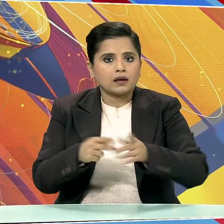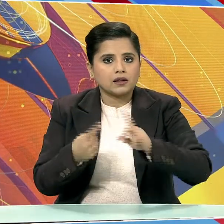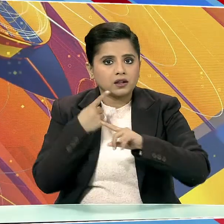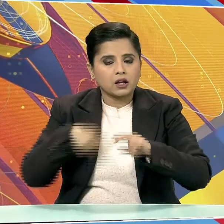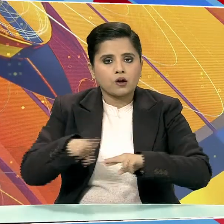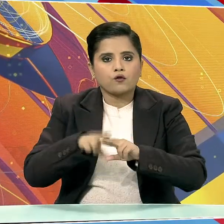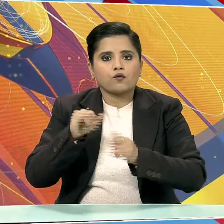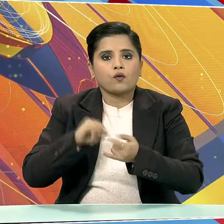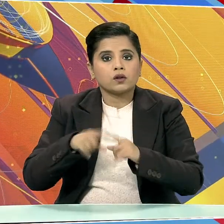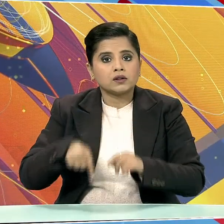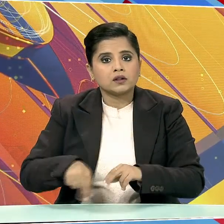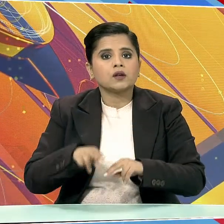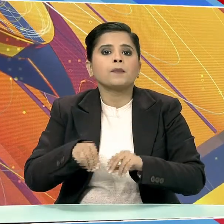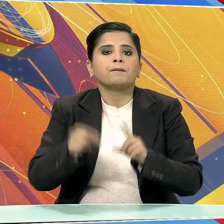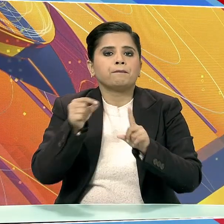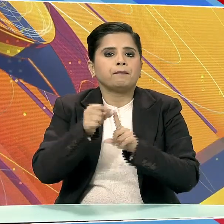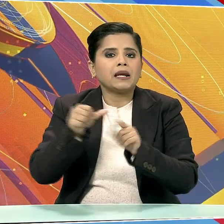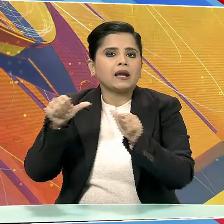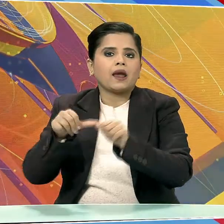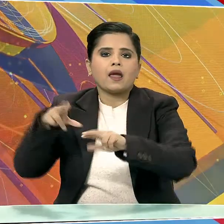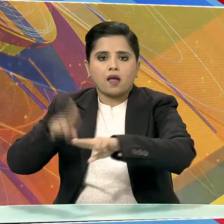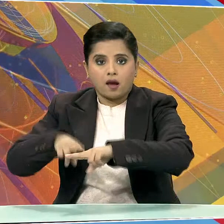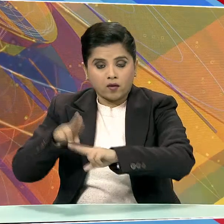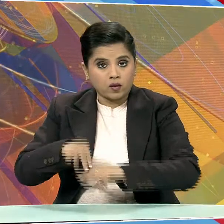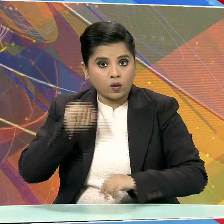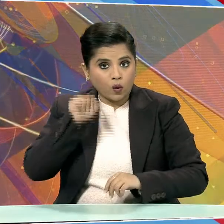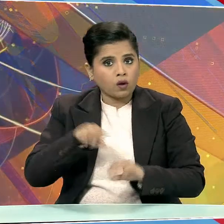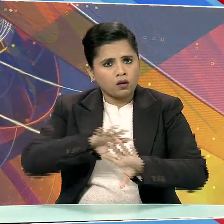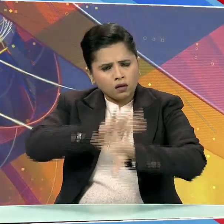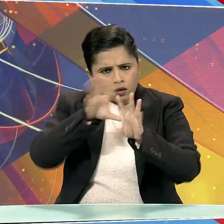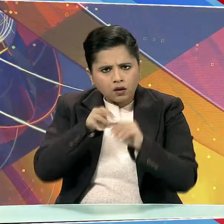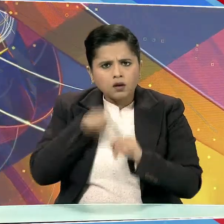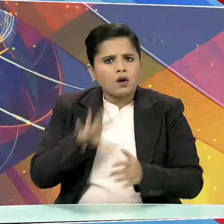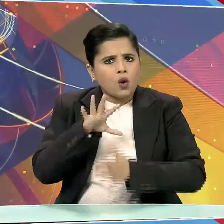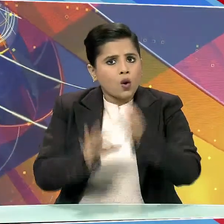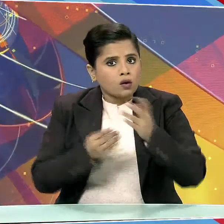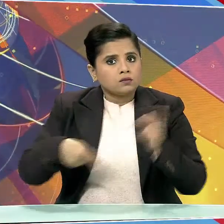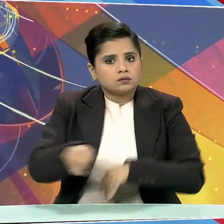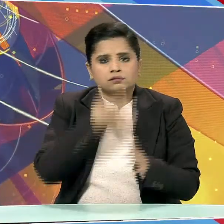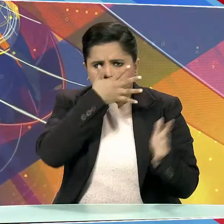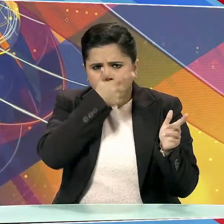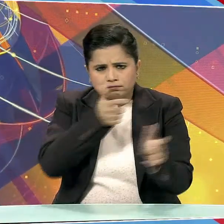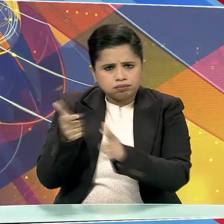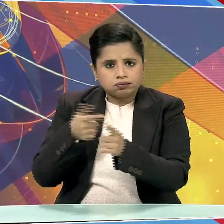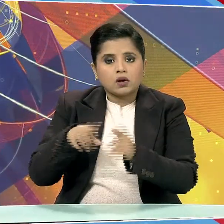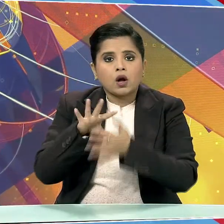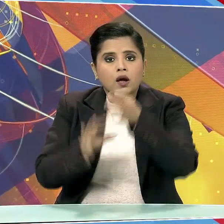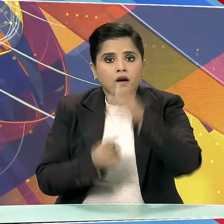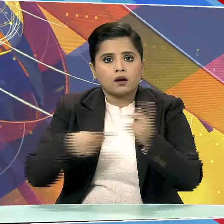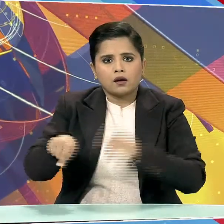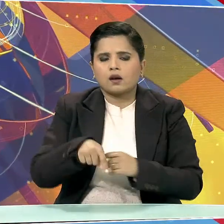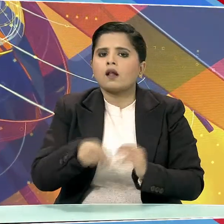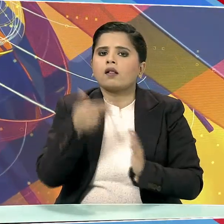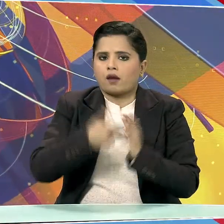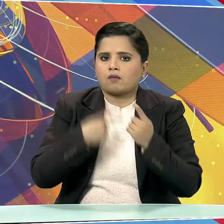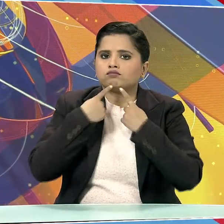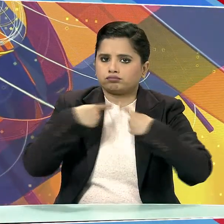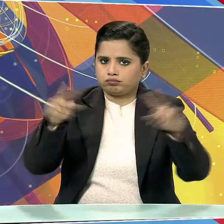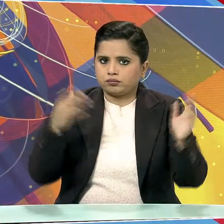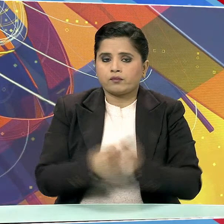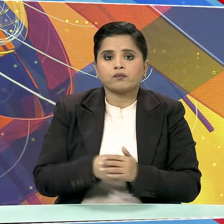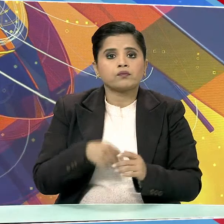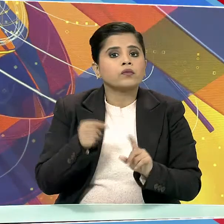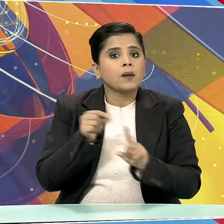फॉसिस्ट फरंट पी ए एफ एफ और उसके सभी प्रमुक संगटनों को आतंगवादी संगठन घोशित कर दिया है।